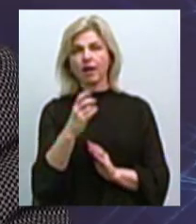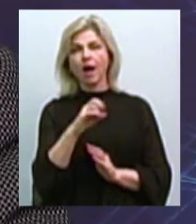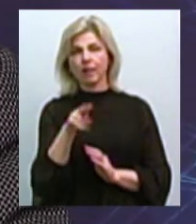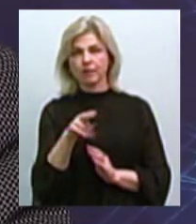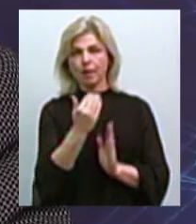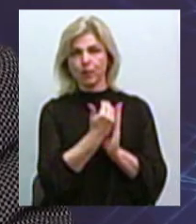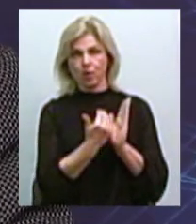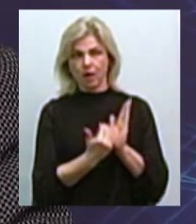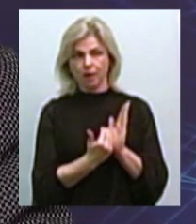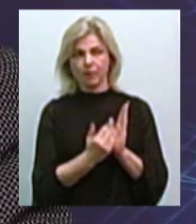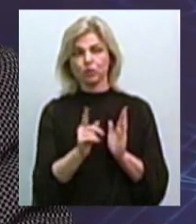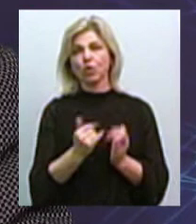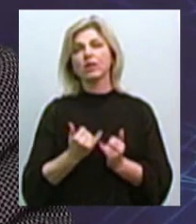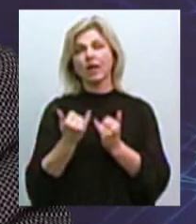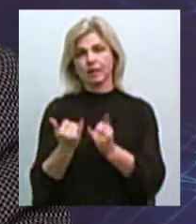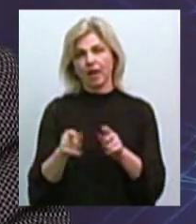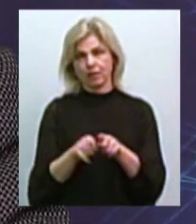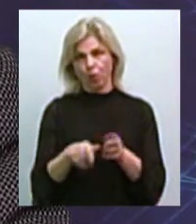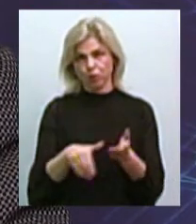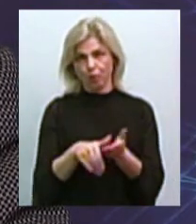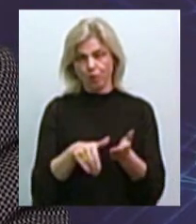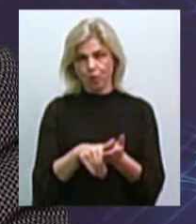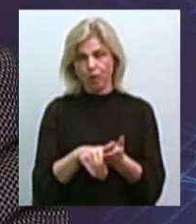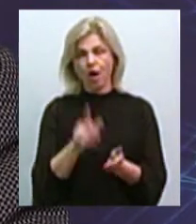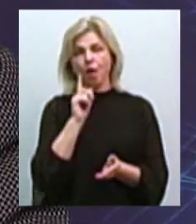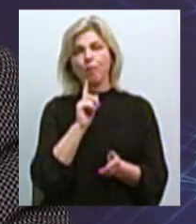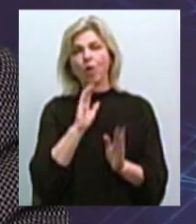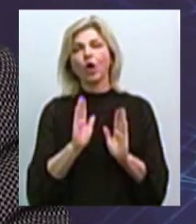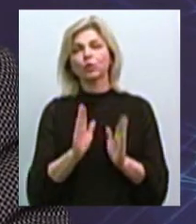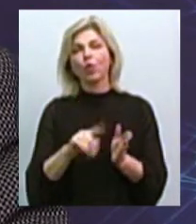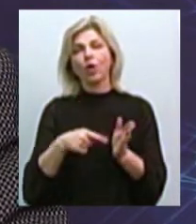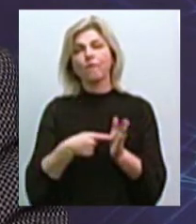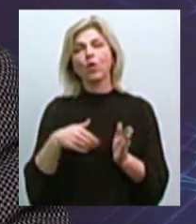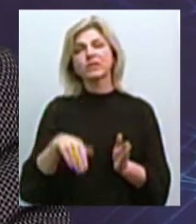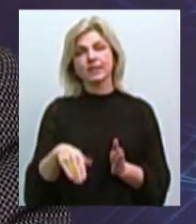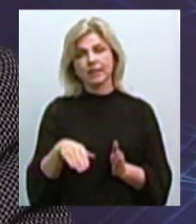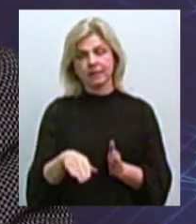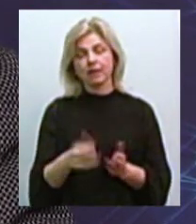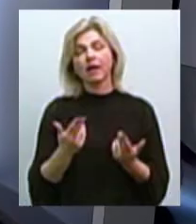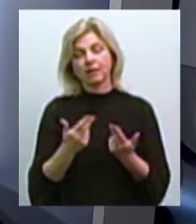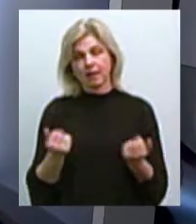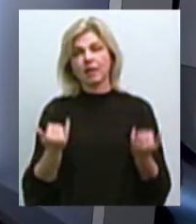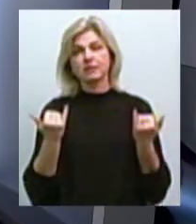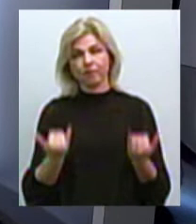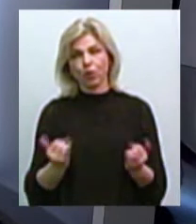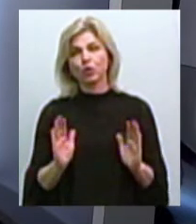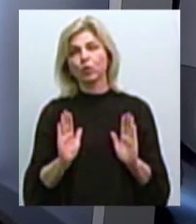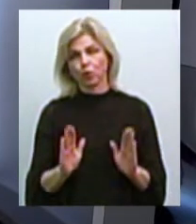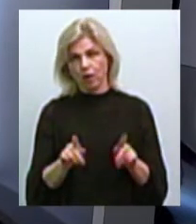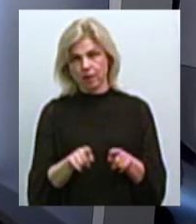яка надає таку нам допомогу. А поки ще лише Вознесенську, так, Анастасія? Тільки, да, на сьогоднішній момент тільки так.